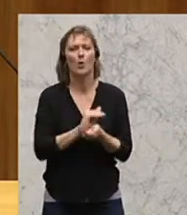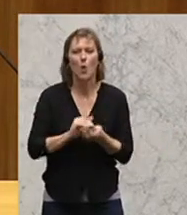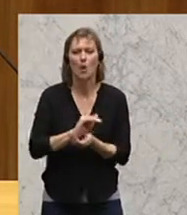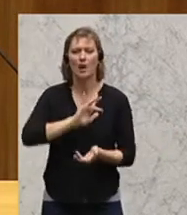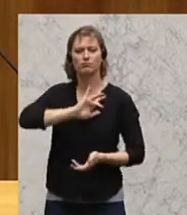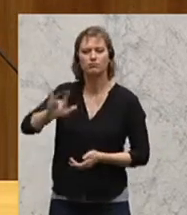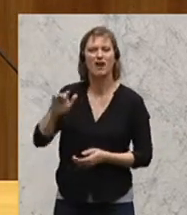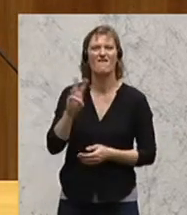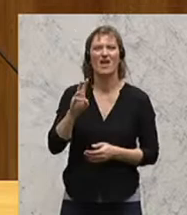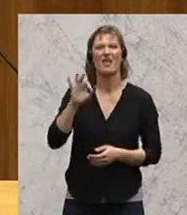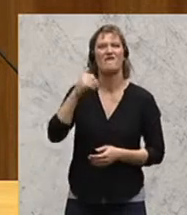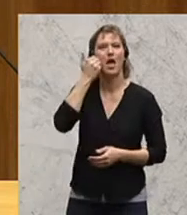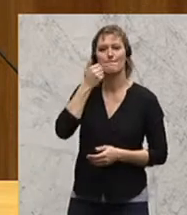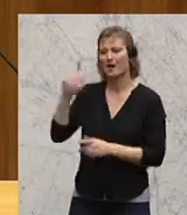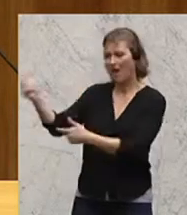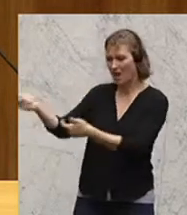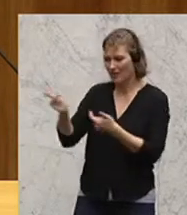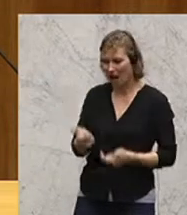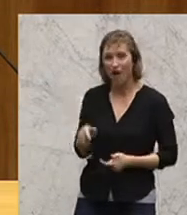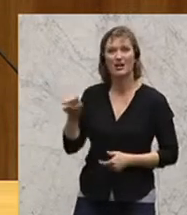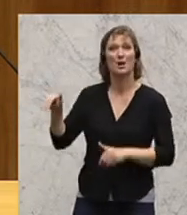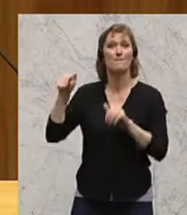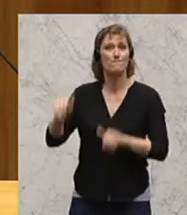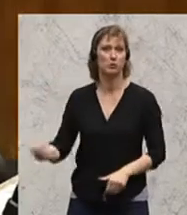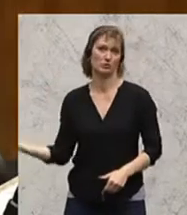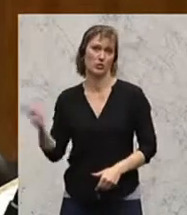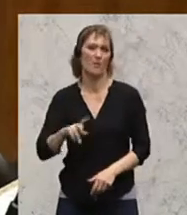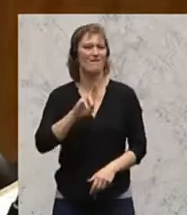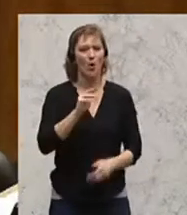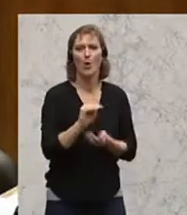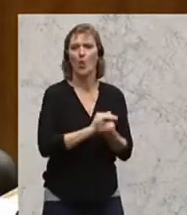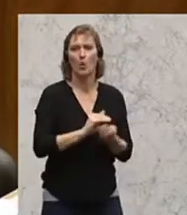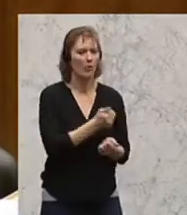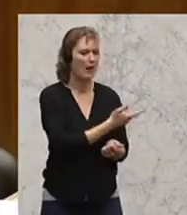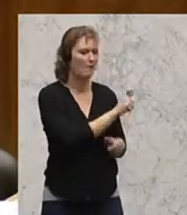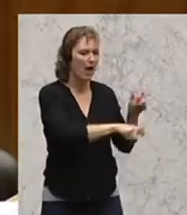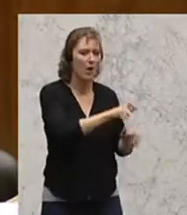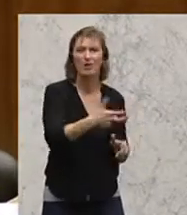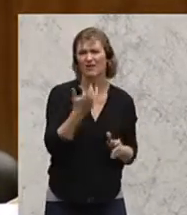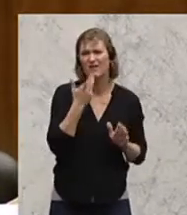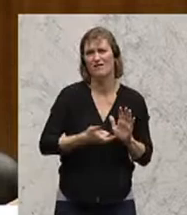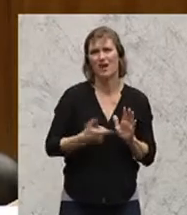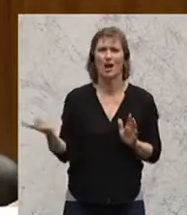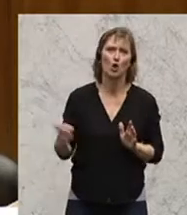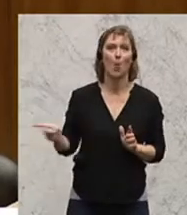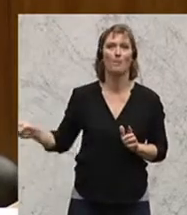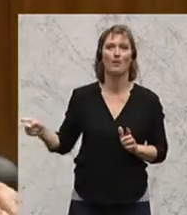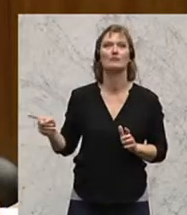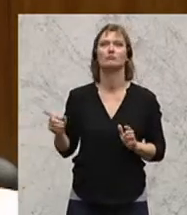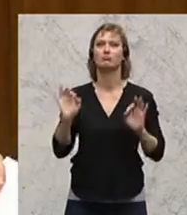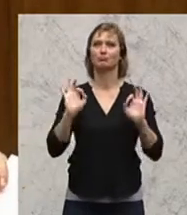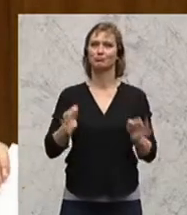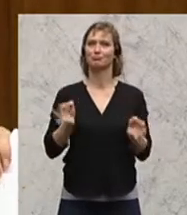Werner Feimann in den Ausschuss laden und Werner Feimann wird kommen, weil Werner Kogler und ein paar andere das gemeinsam wollen. Das ist